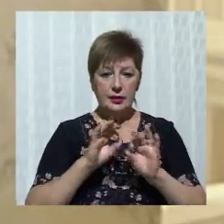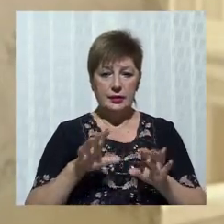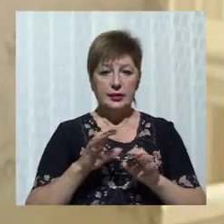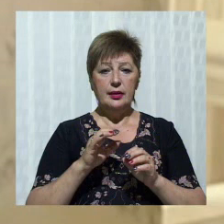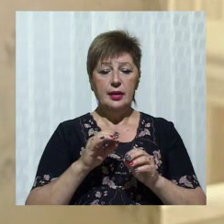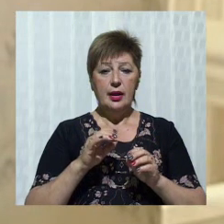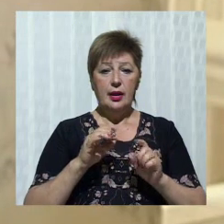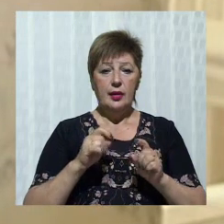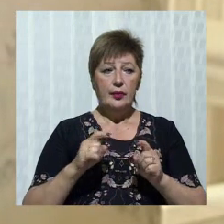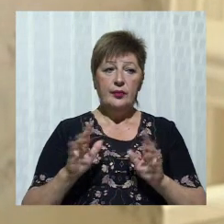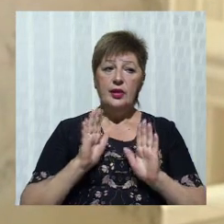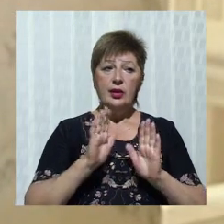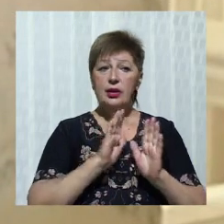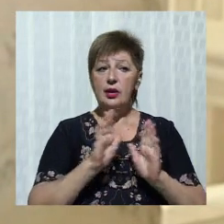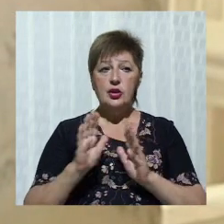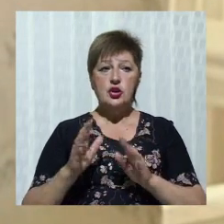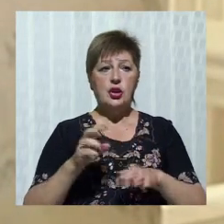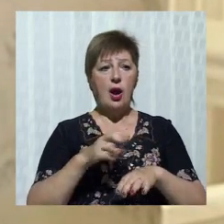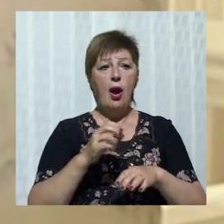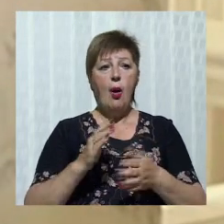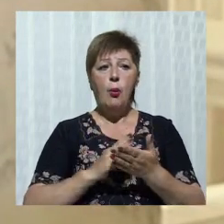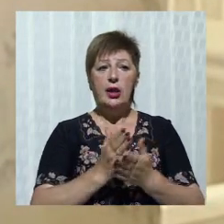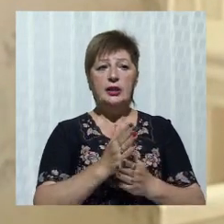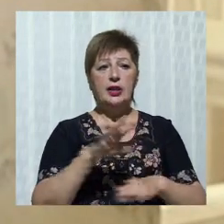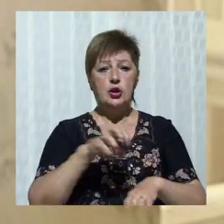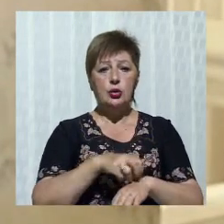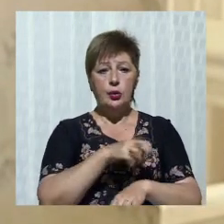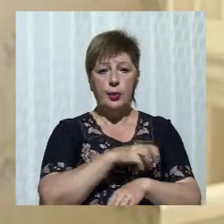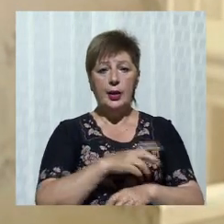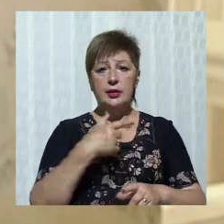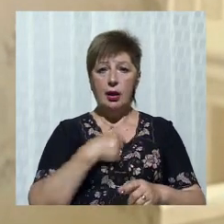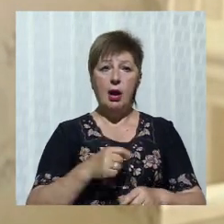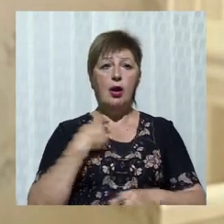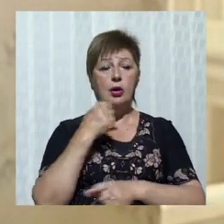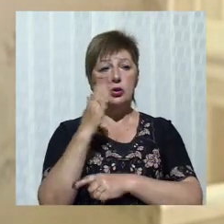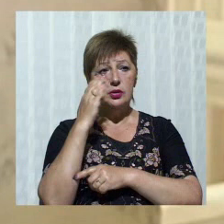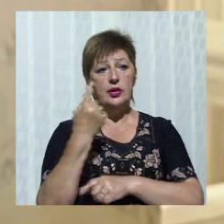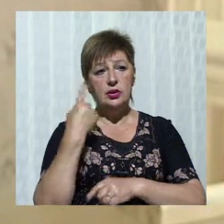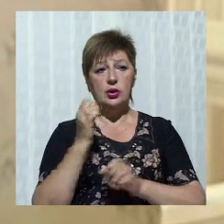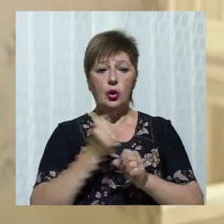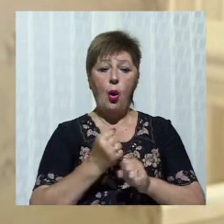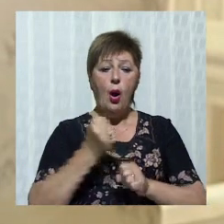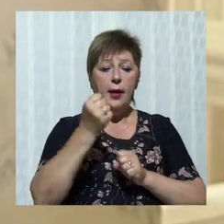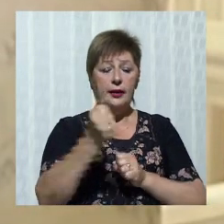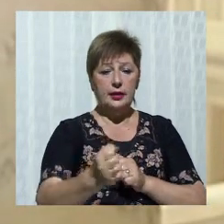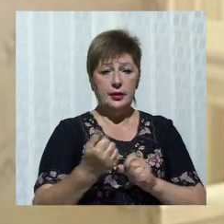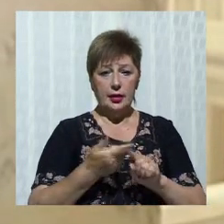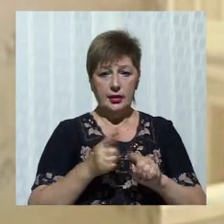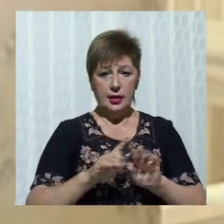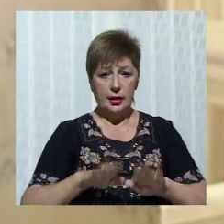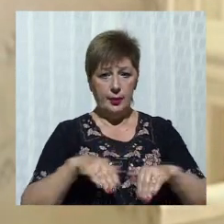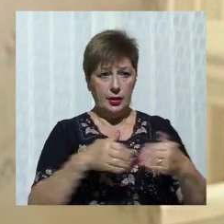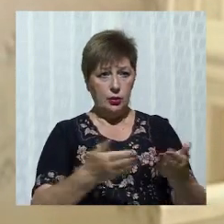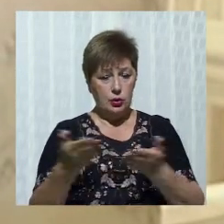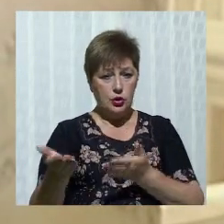обирати не лише політичну партію, яким він симпатизує, але й голосувати за одного з кандидатів, які висунути партію в регіональному виборчому